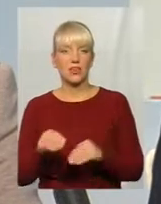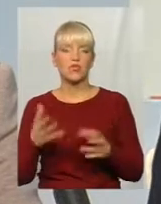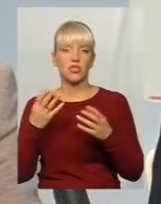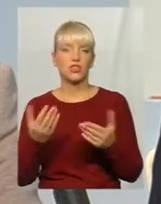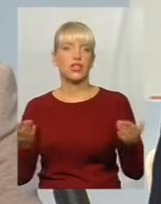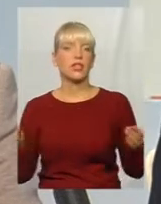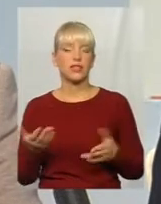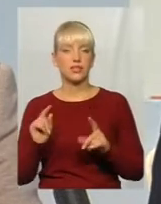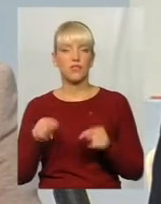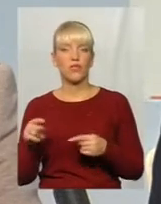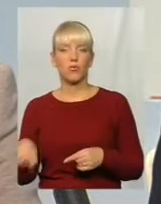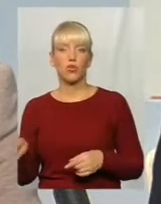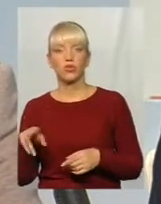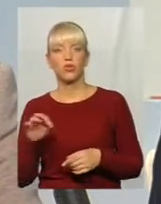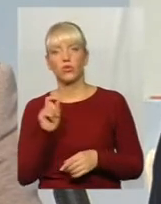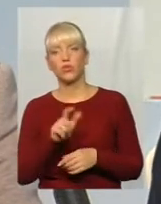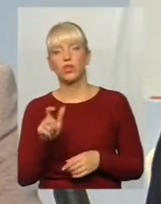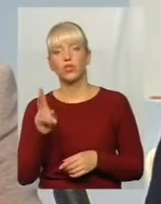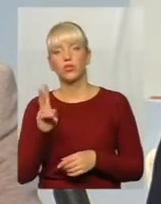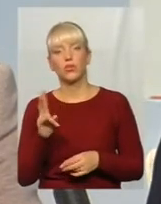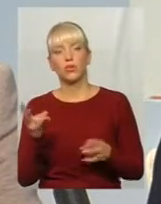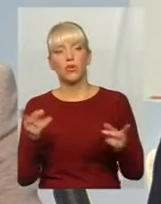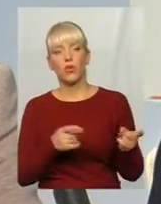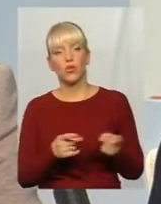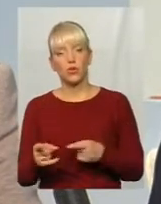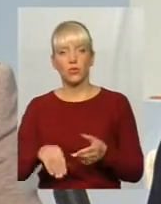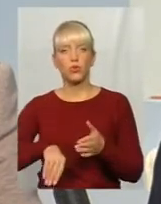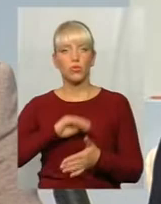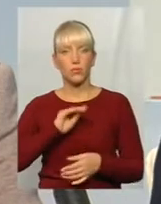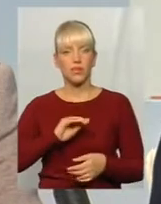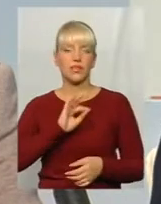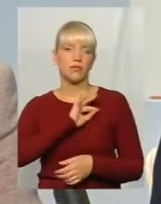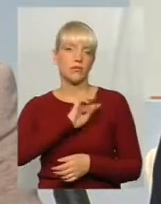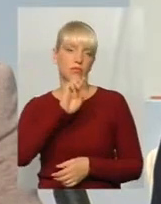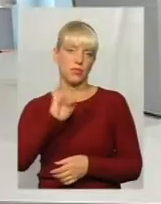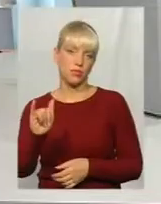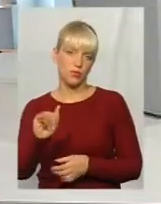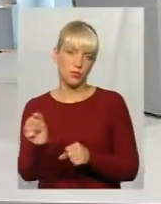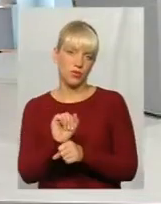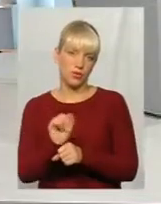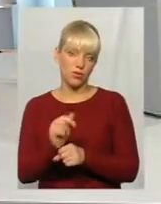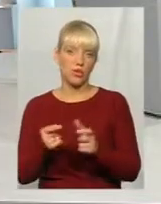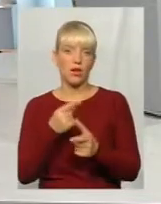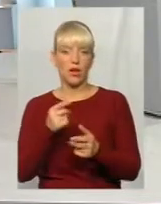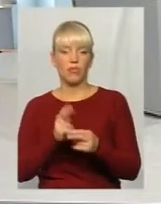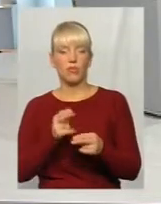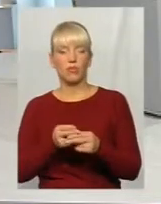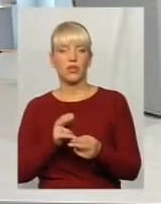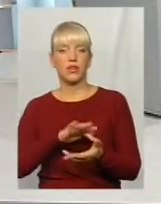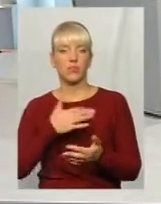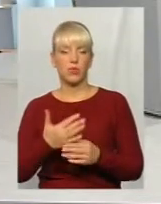вимоги для людей, які готові купити вживане авто або металоборухт, окрім ціни.